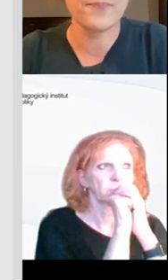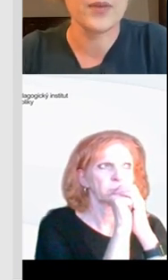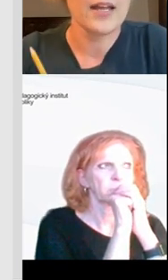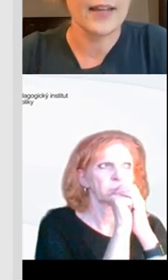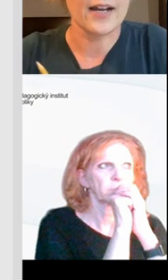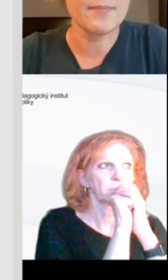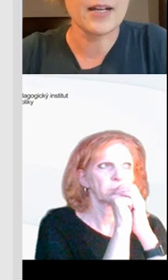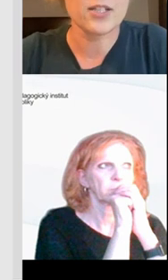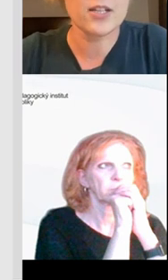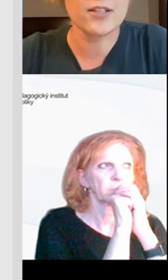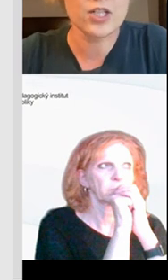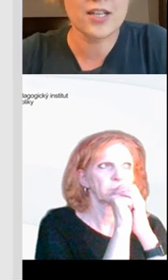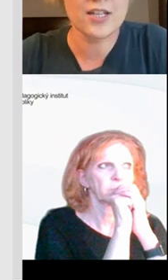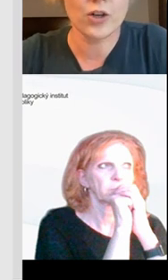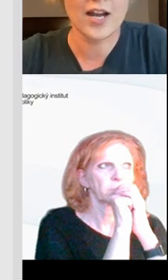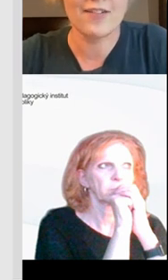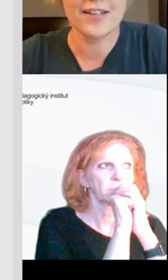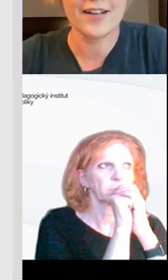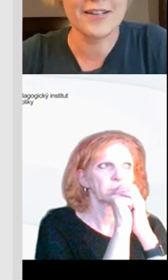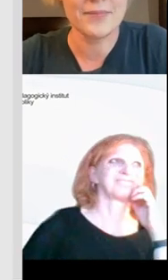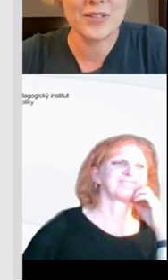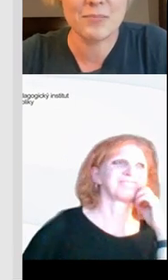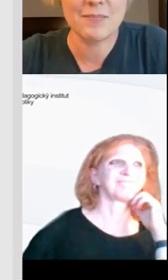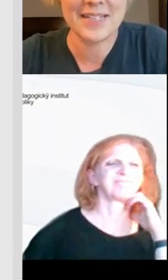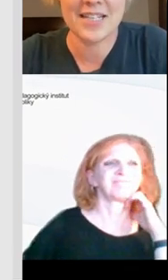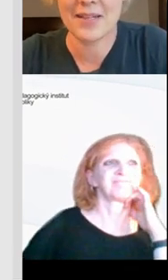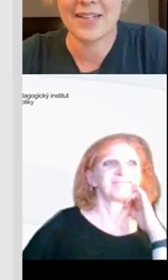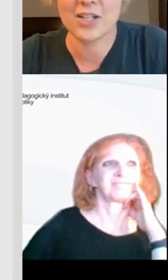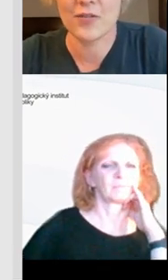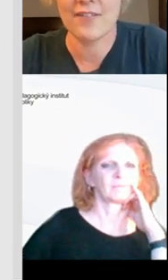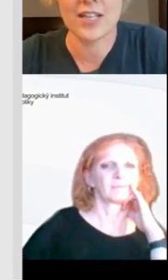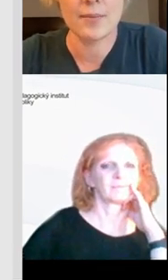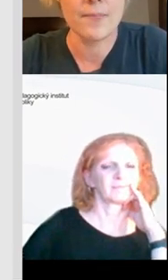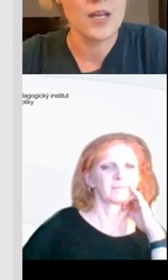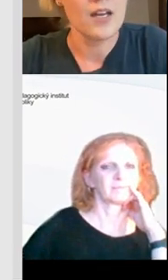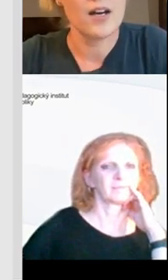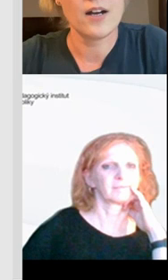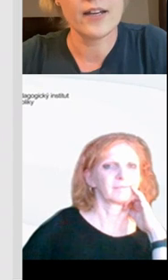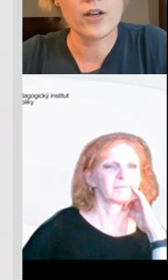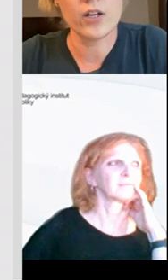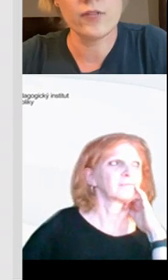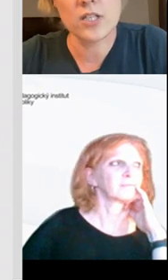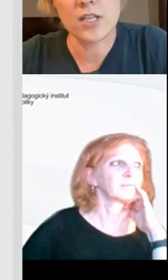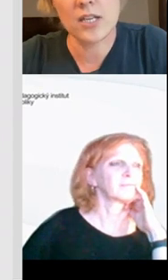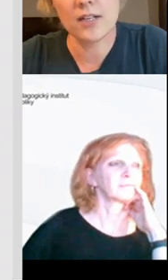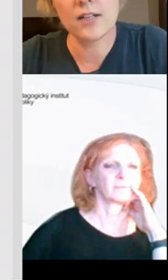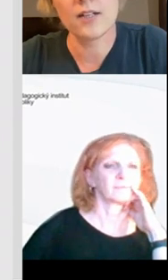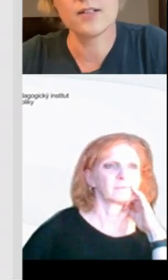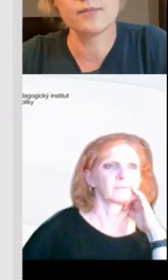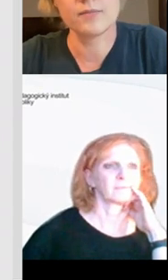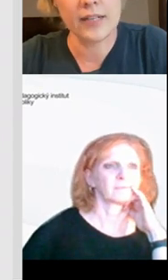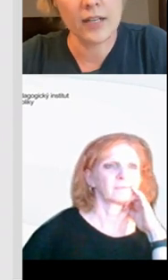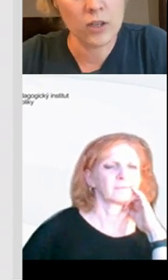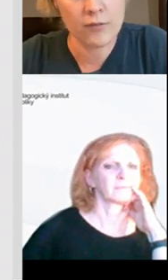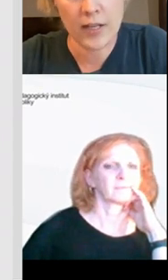v běžném životě. Tak a jdeme na třídění dohledávání karet z písmenky, slabiky, slovy a větami. Jakékoliv třídění,